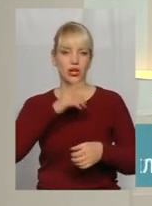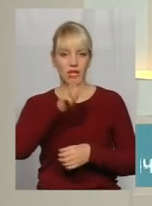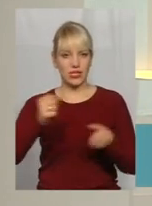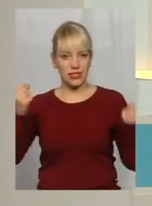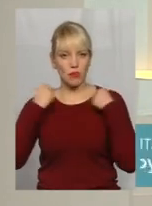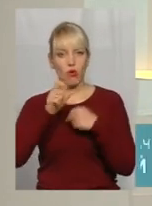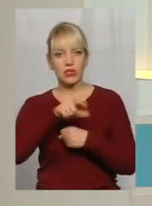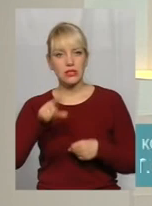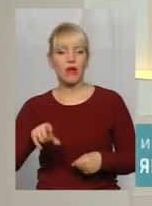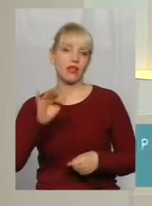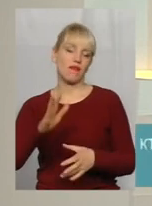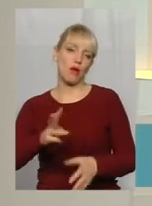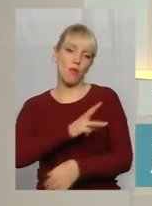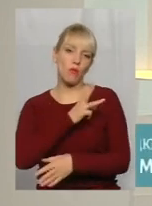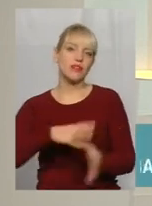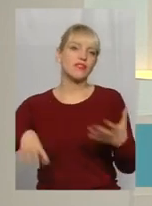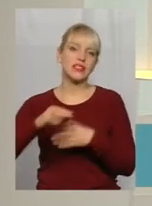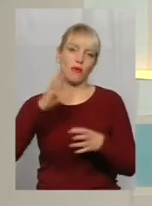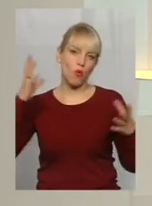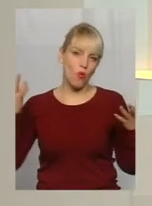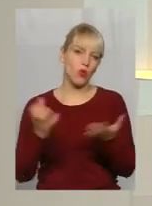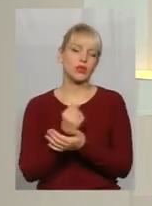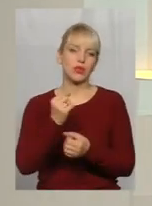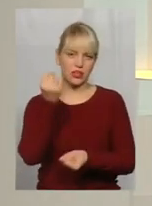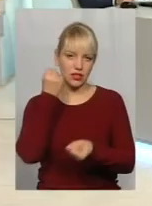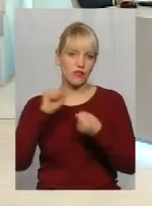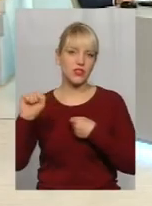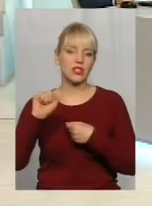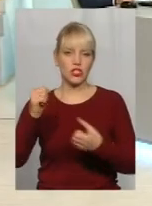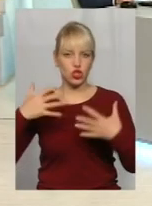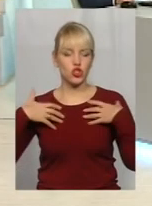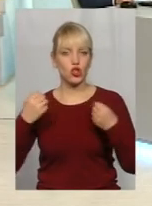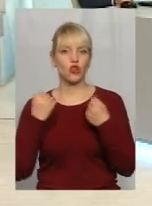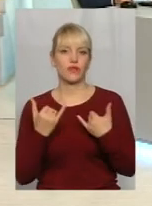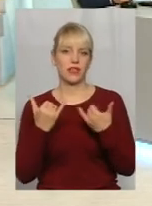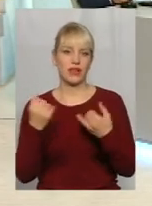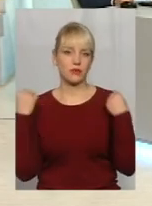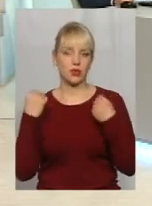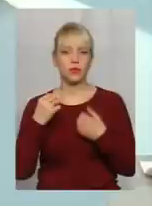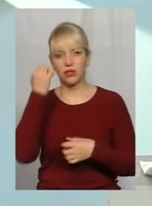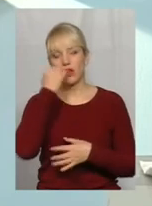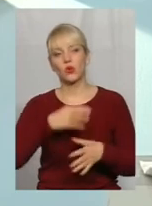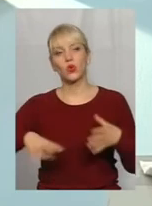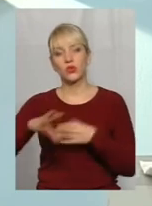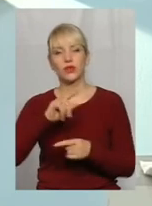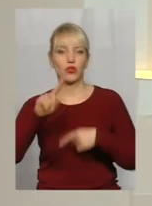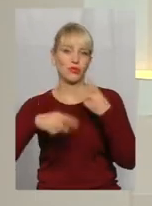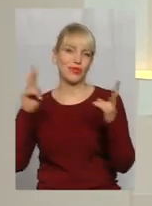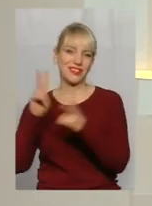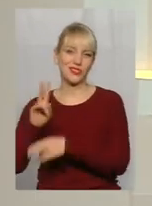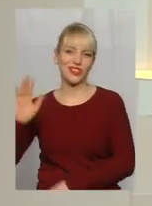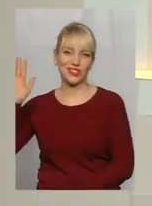власне, побажаємо успіху і, головно, мабуть, здоров'я. Для спортсмана це дуже важливо. Дякую усім. Ну і до зустрічі.